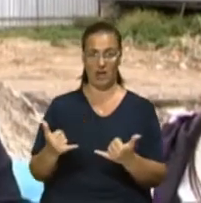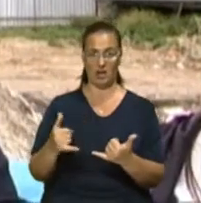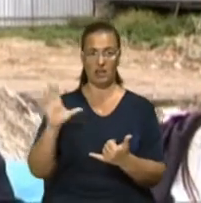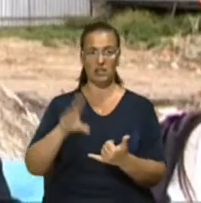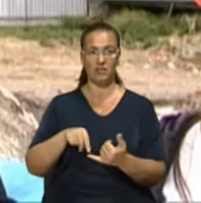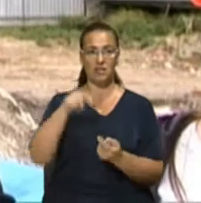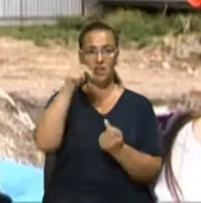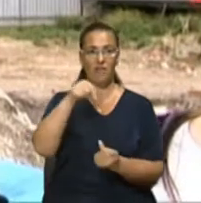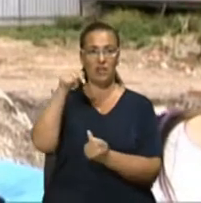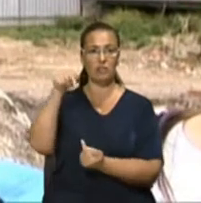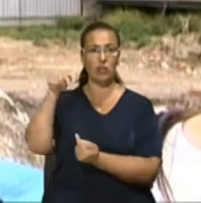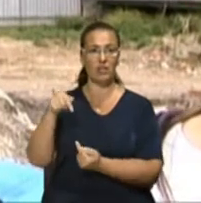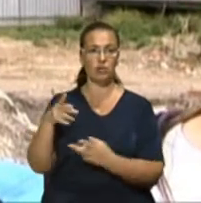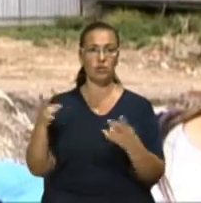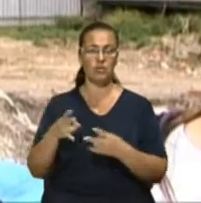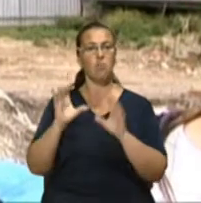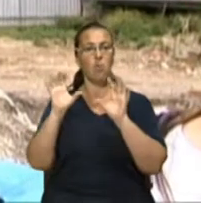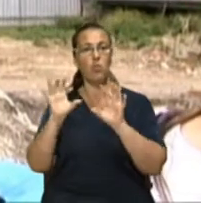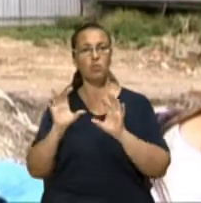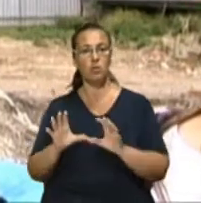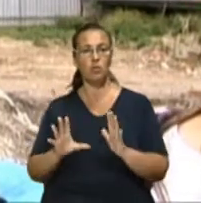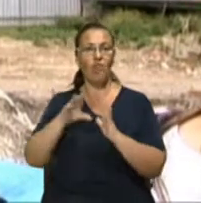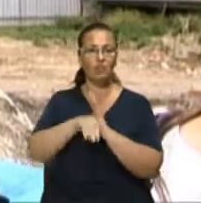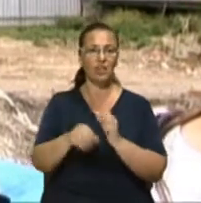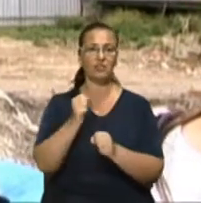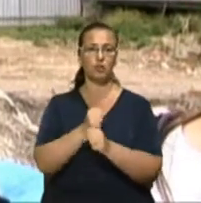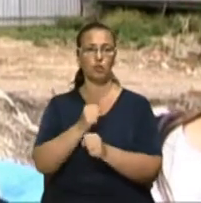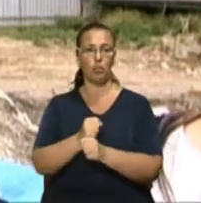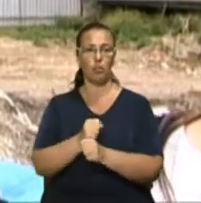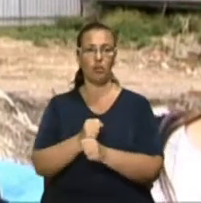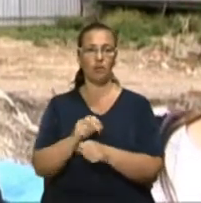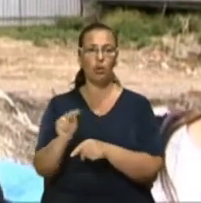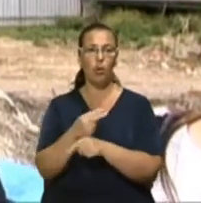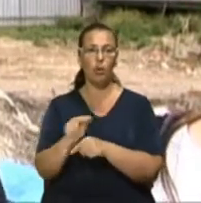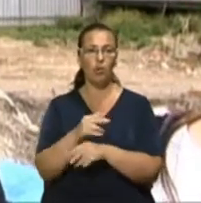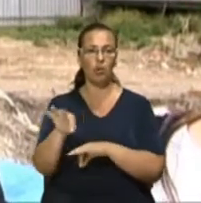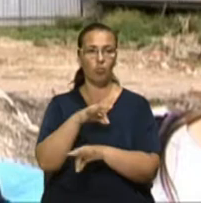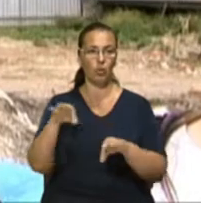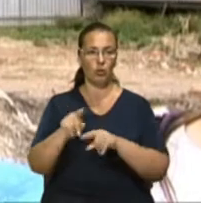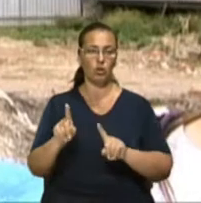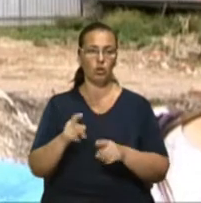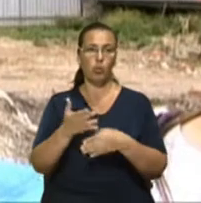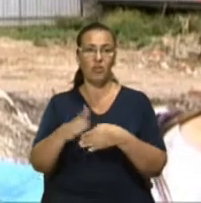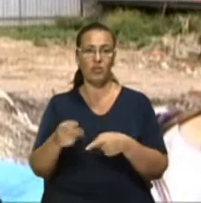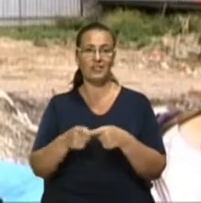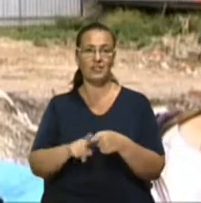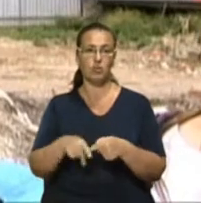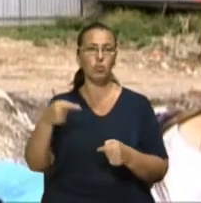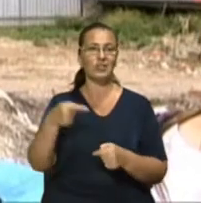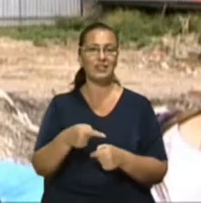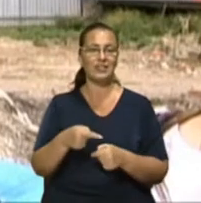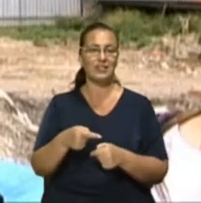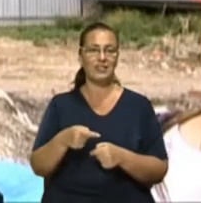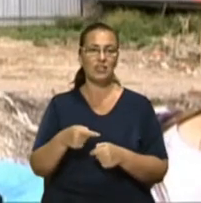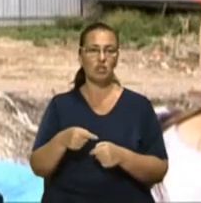відповідності треба по законодавству внести, зробити коригування в проєкті, щоб виділити тисячу метрів квадратних.